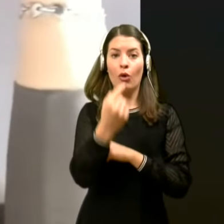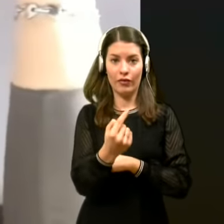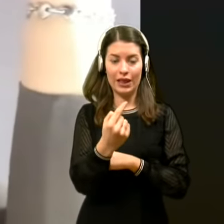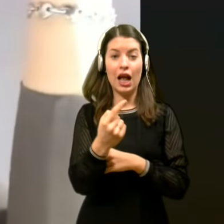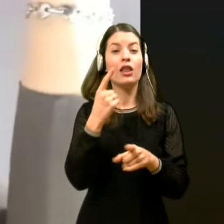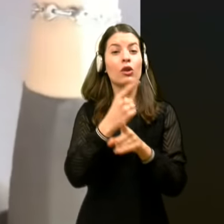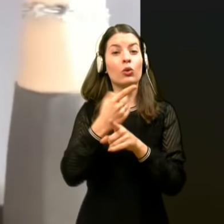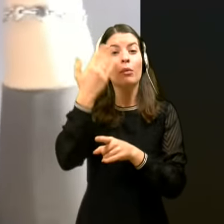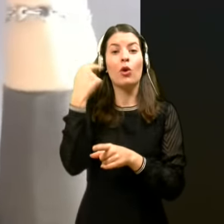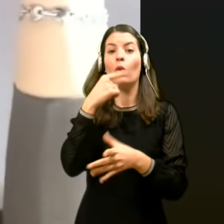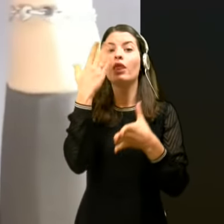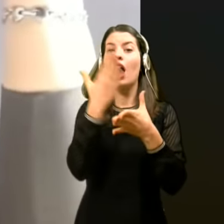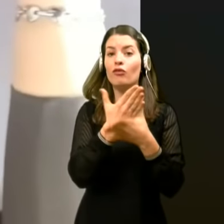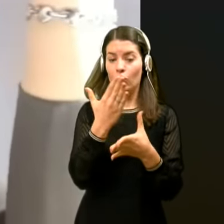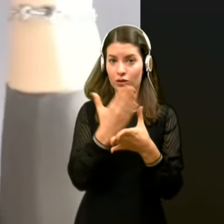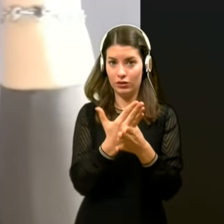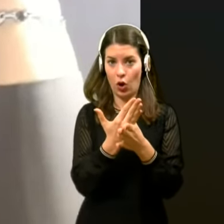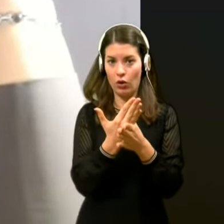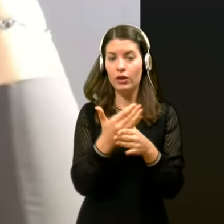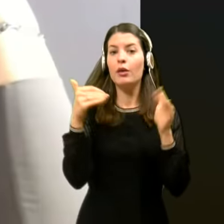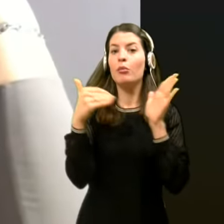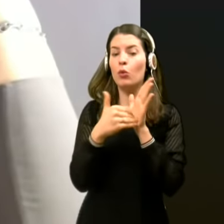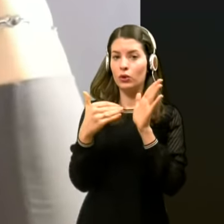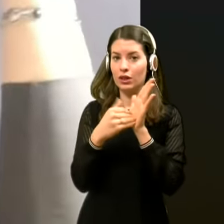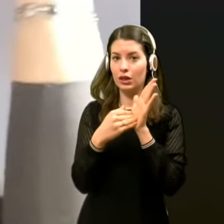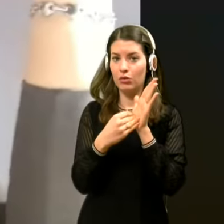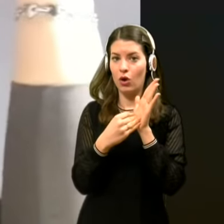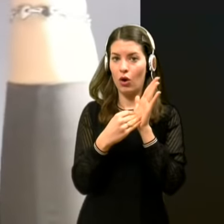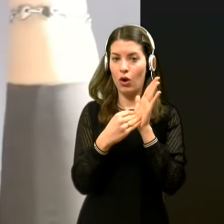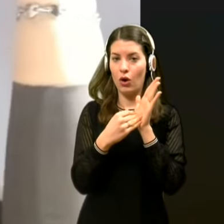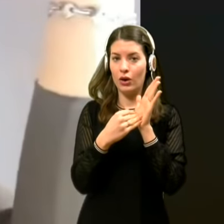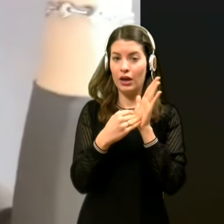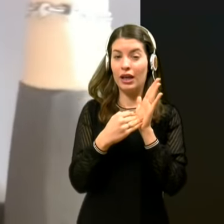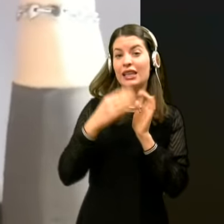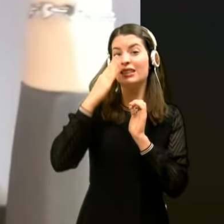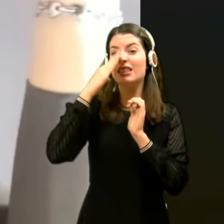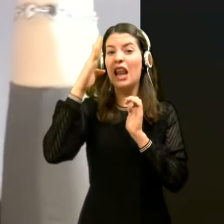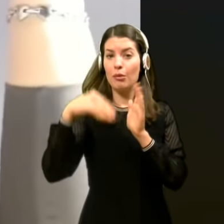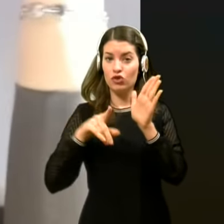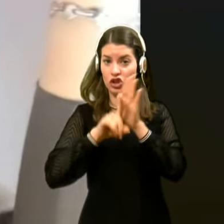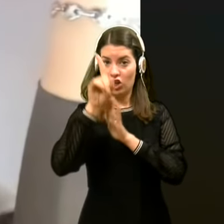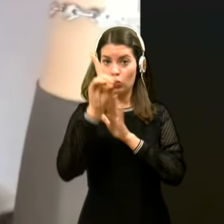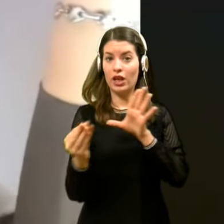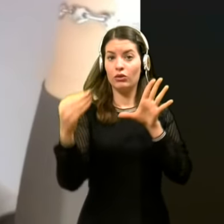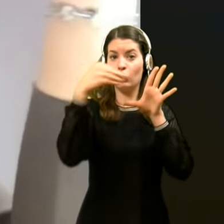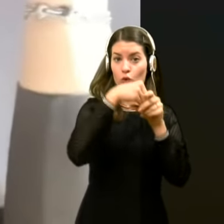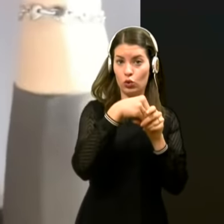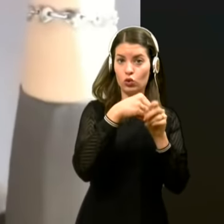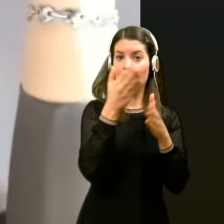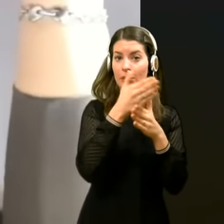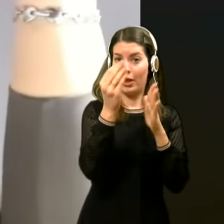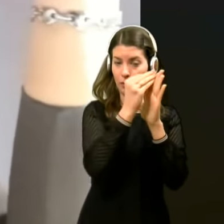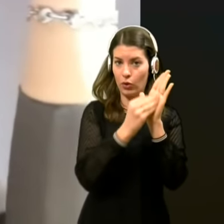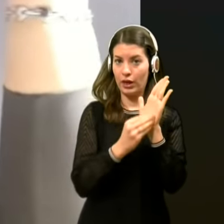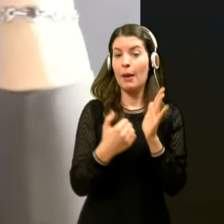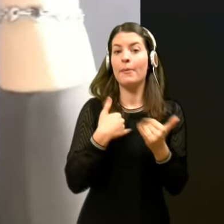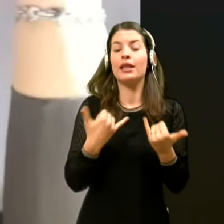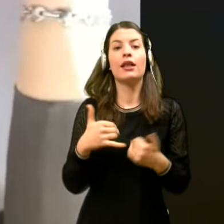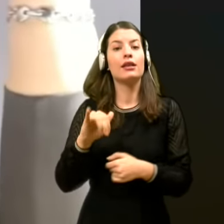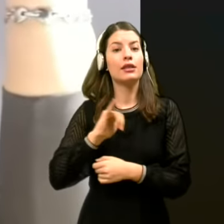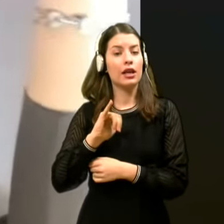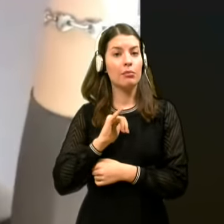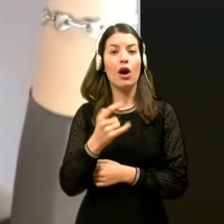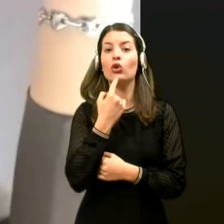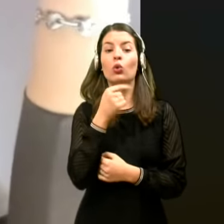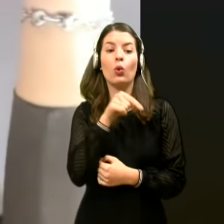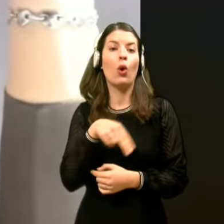nagodilo takšno, da je treba vnašati slabši rezultat v evidenco. In me zanima, kdo je za to